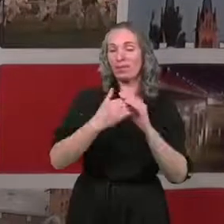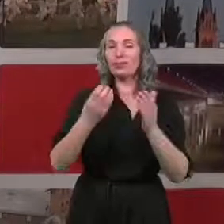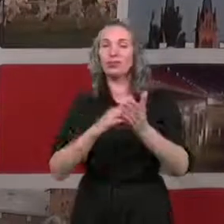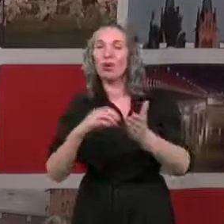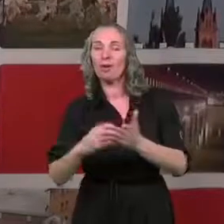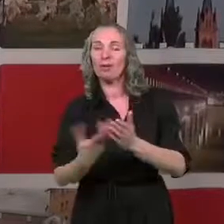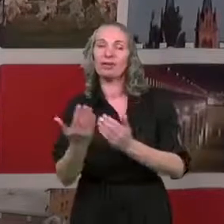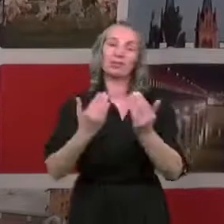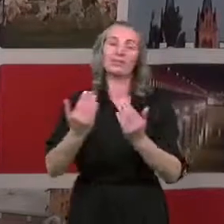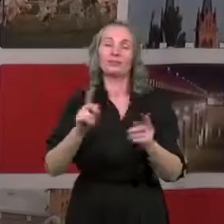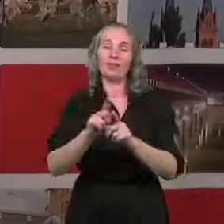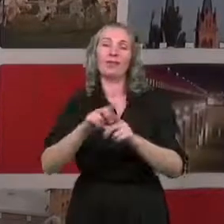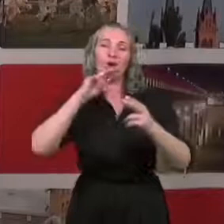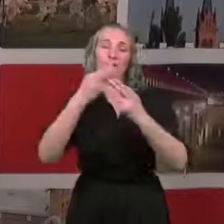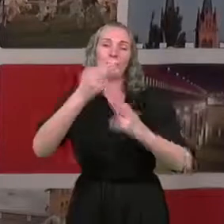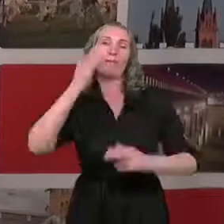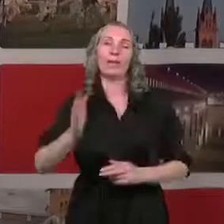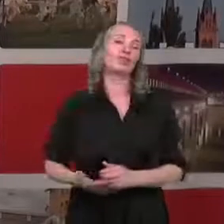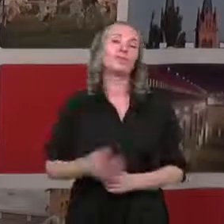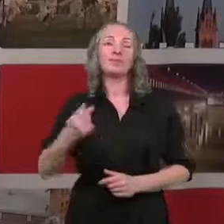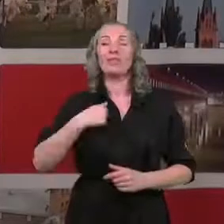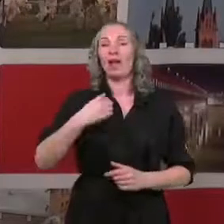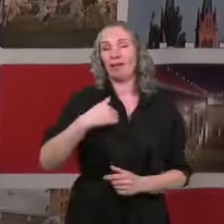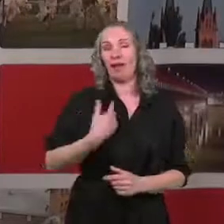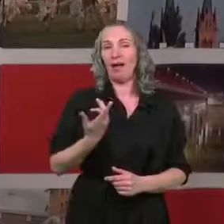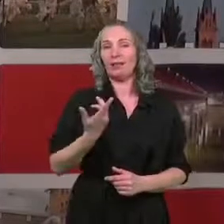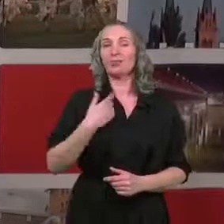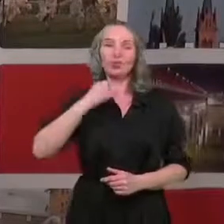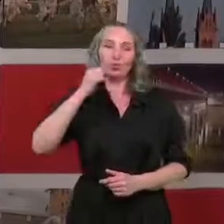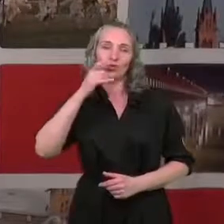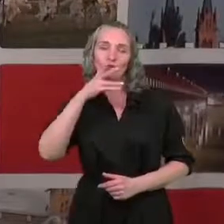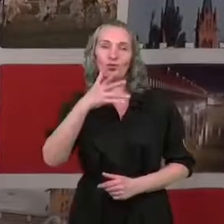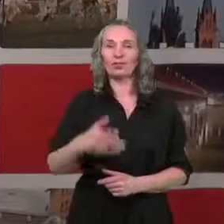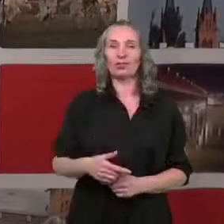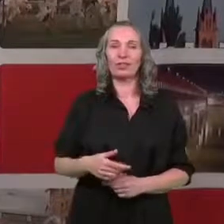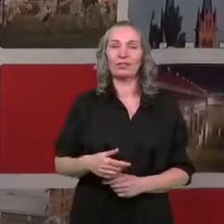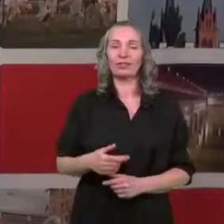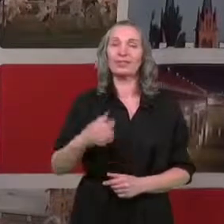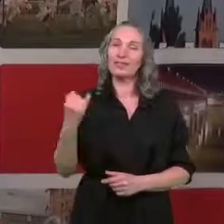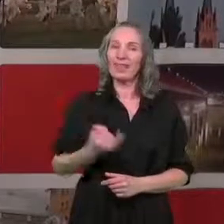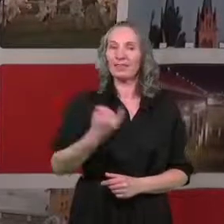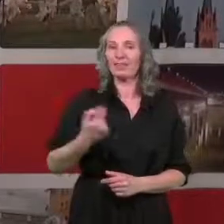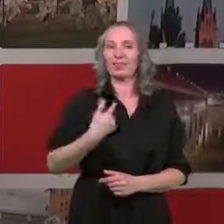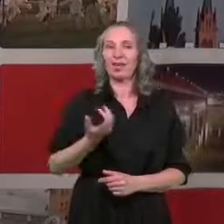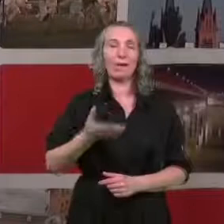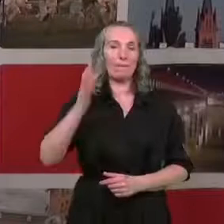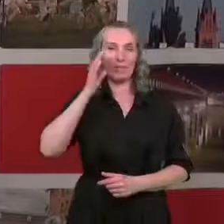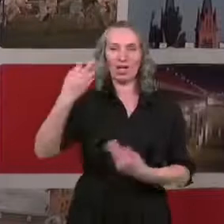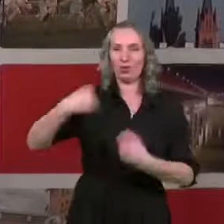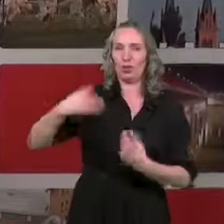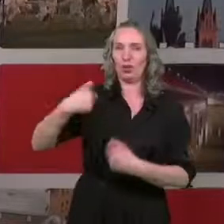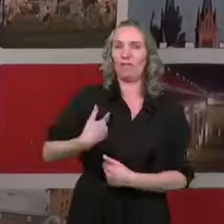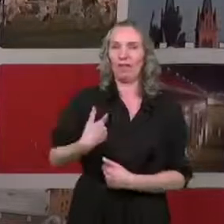to pytanie do nas kierowaliście. A ja z racji tego, że na co dzień jestem zazwyczaj przesłuchiwana,